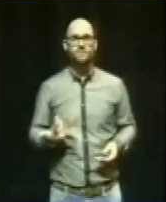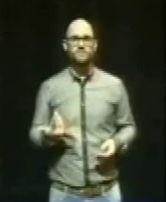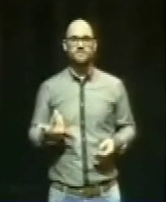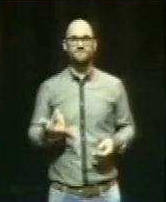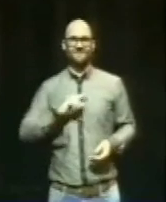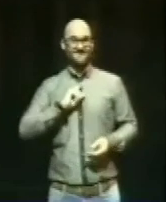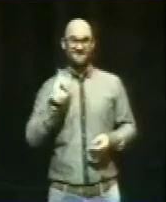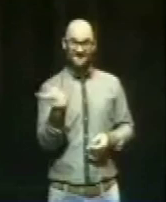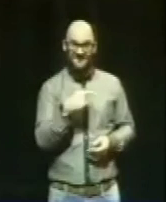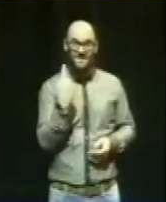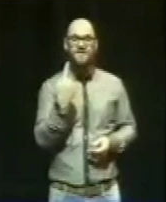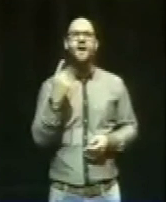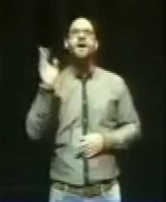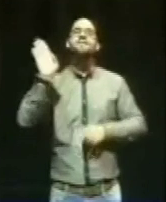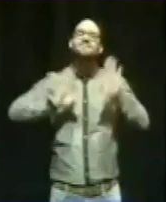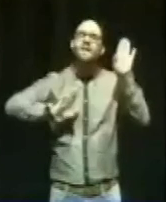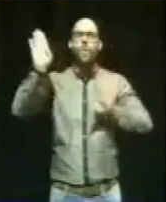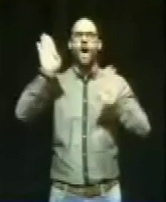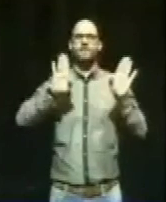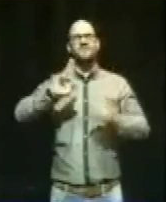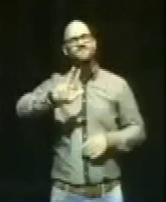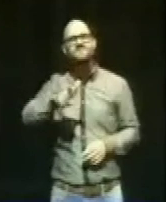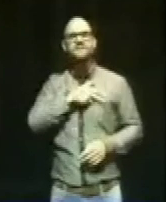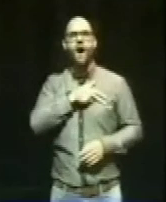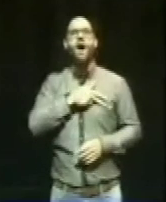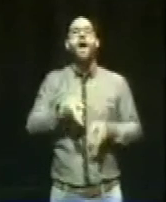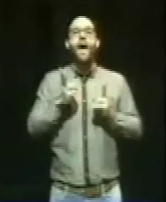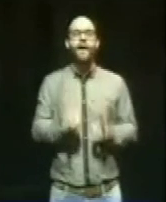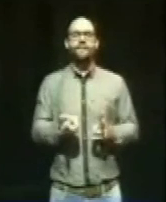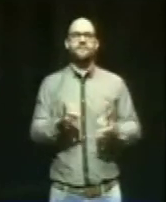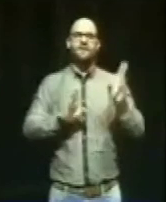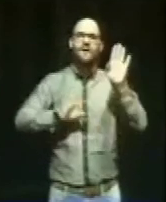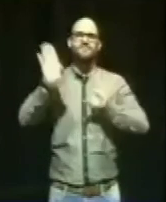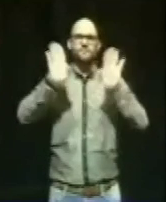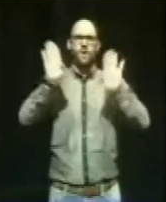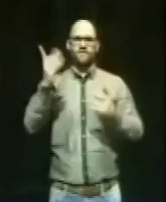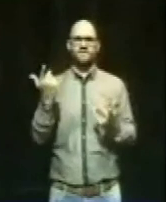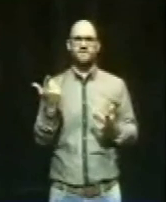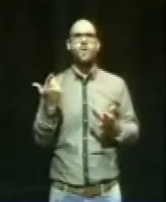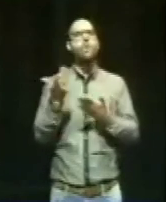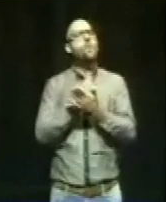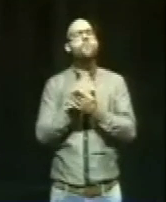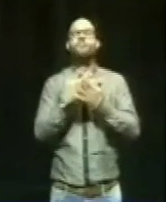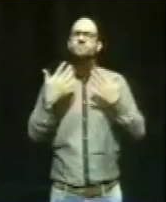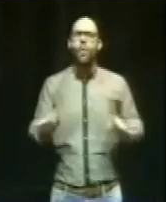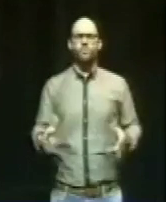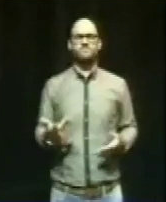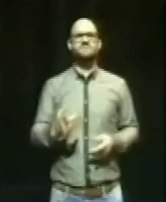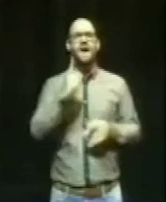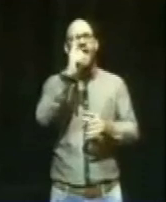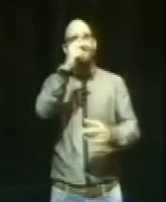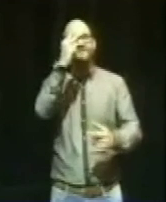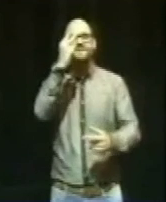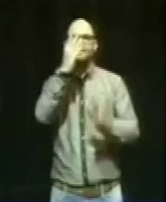mit der echten Demokratie und wir reden nicht nur darüber, unerbittlich, idealistisch und kompromisslos in der richtigen Sache.